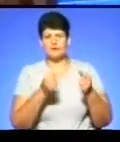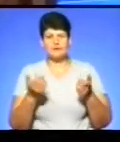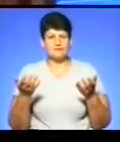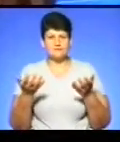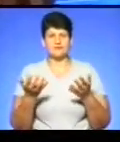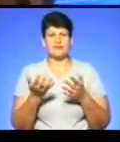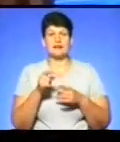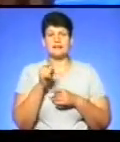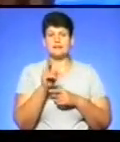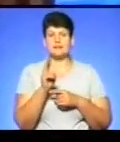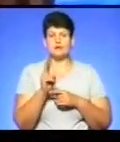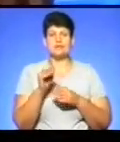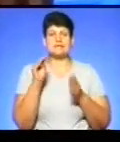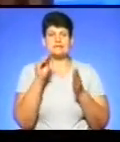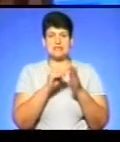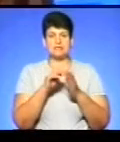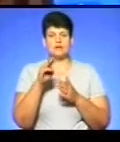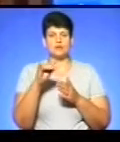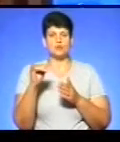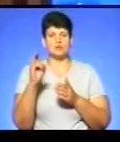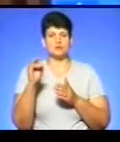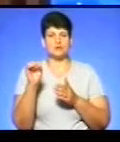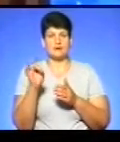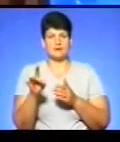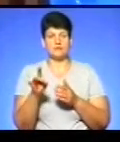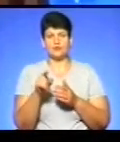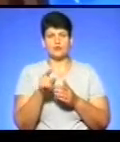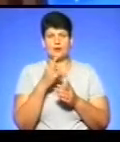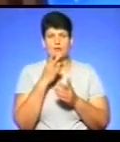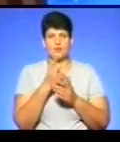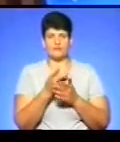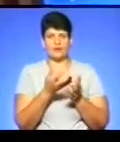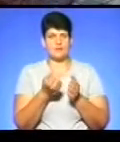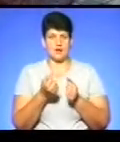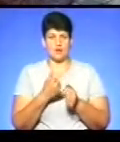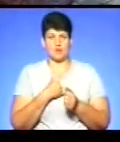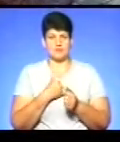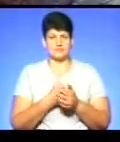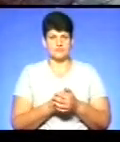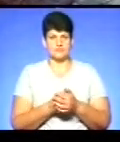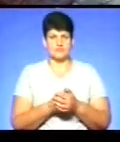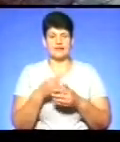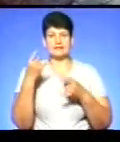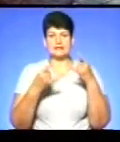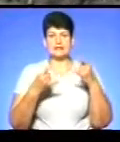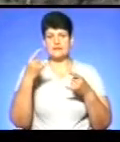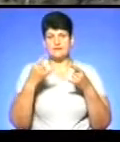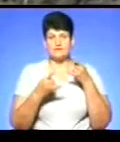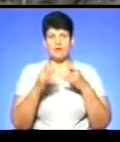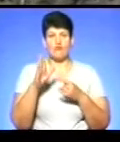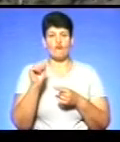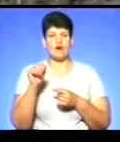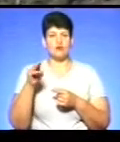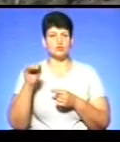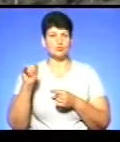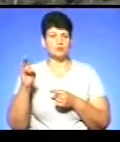Ті, хто ставили тюнери оціго Т2, воно не показує, воно не бере у нас. Телевізори Ватутінців не можуть показувати